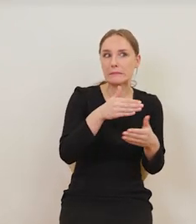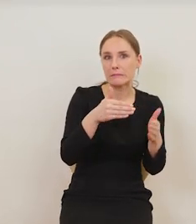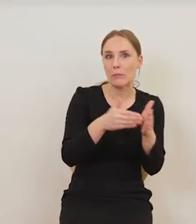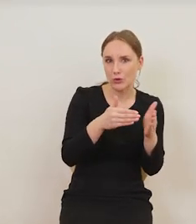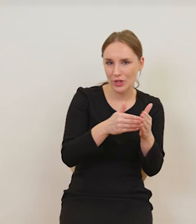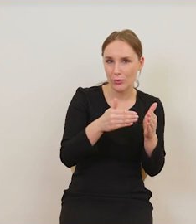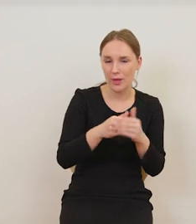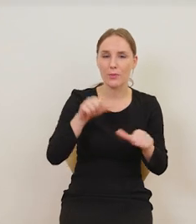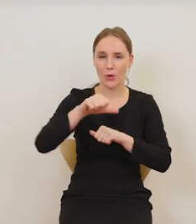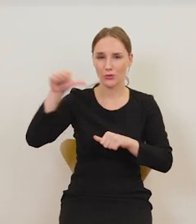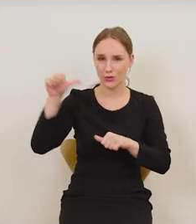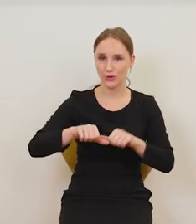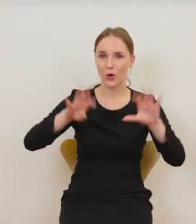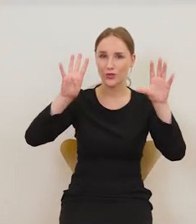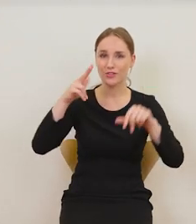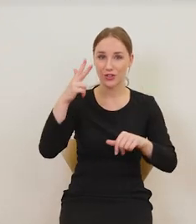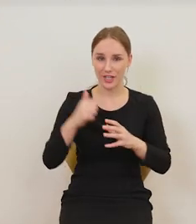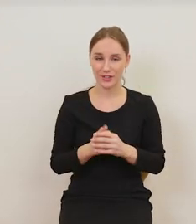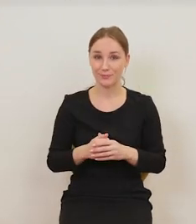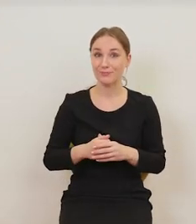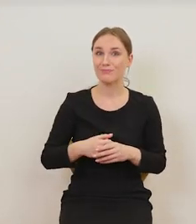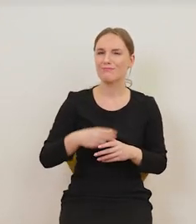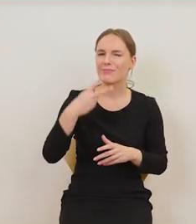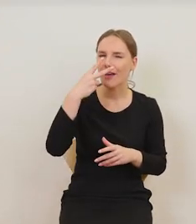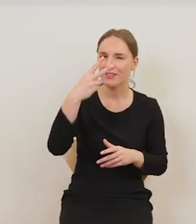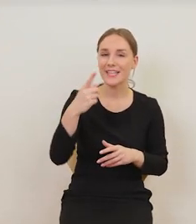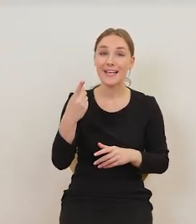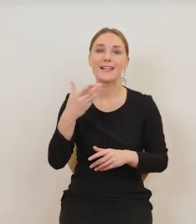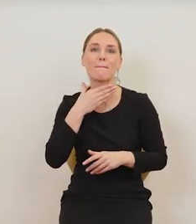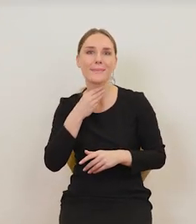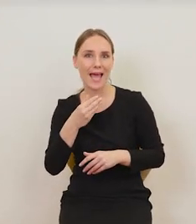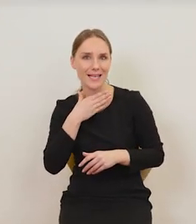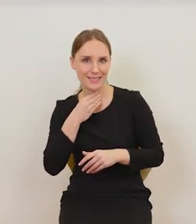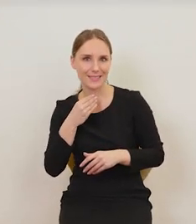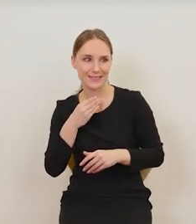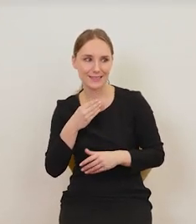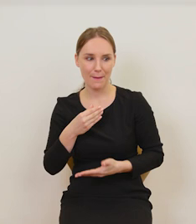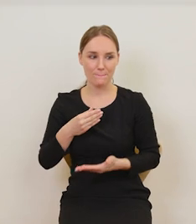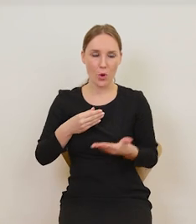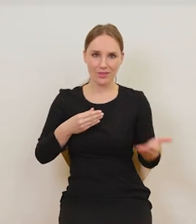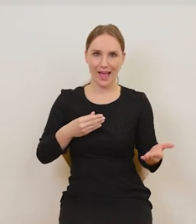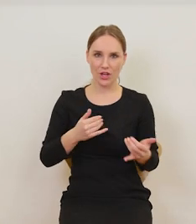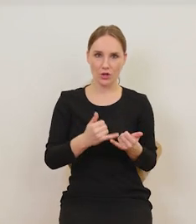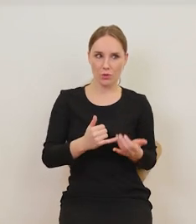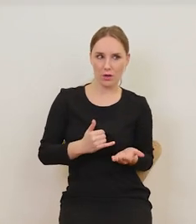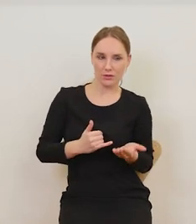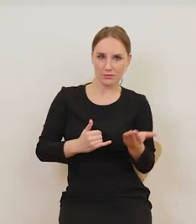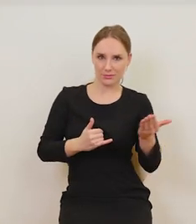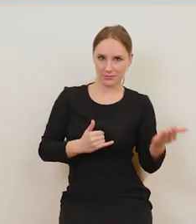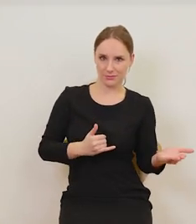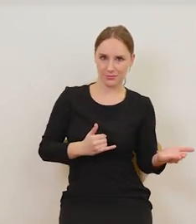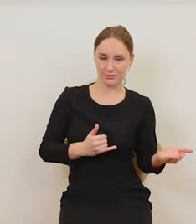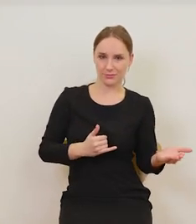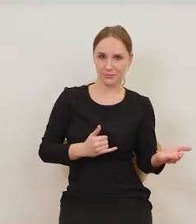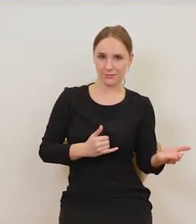planie widać, jak tutaj jeden z tych psów podaje drugiemu łapą, oczywiście,